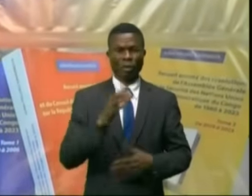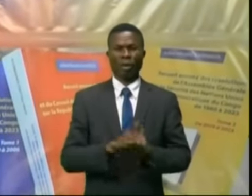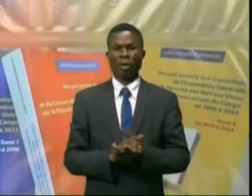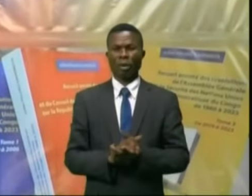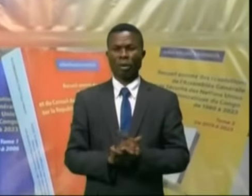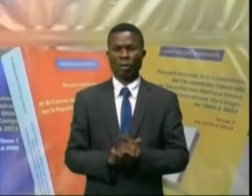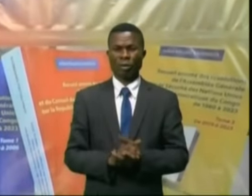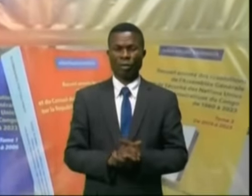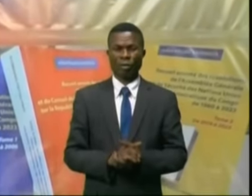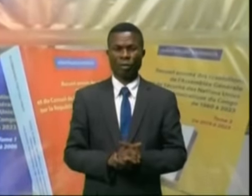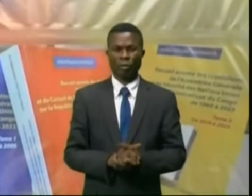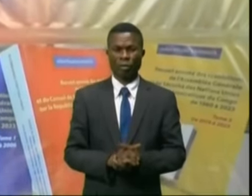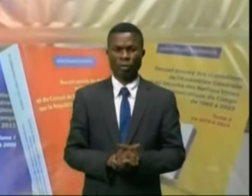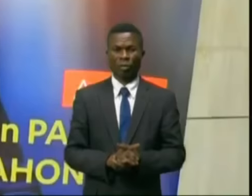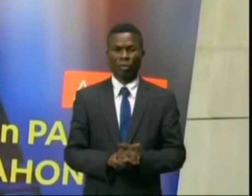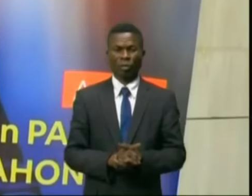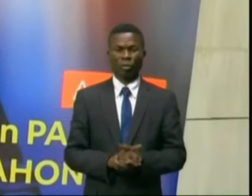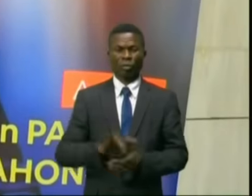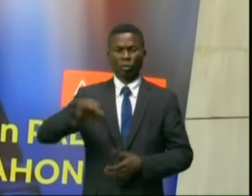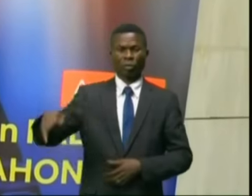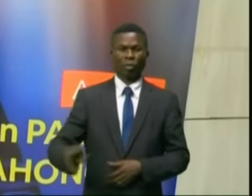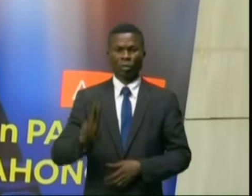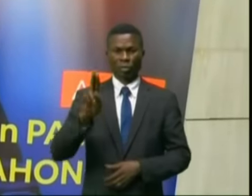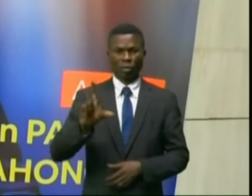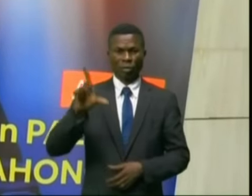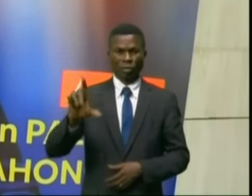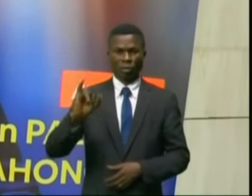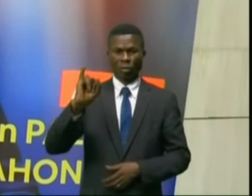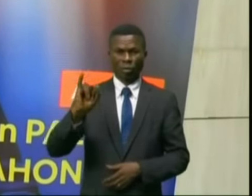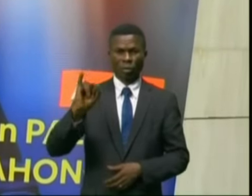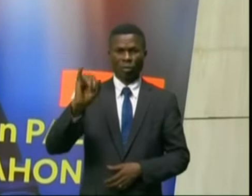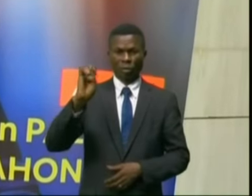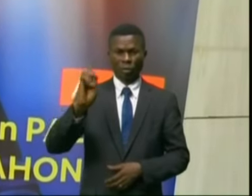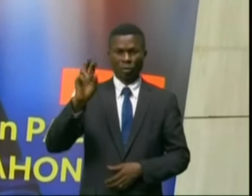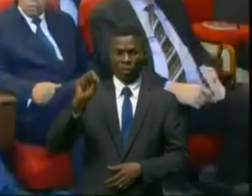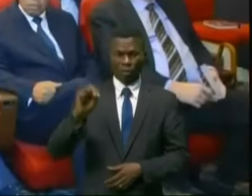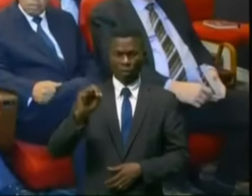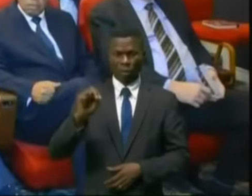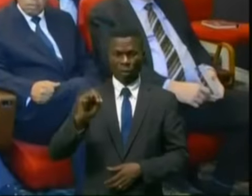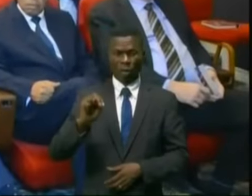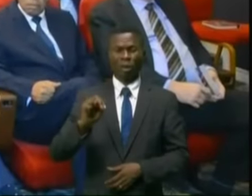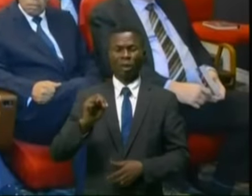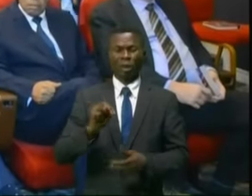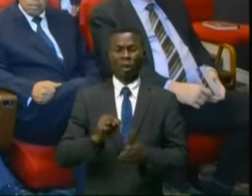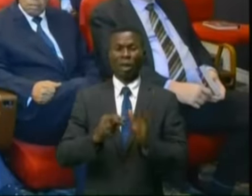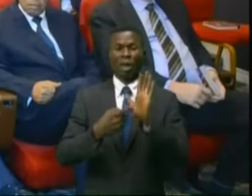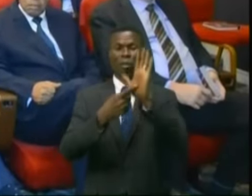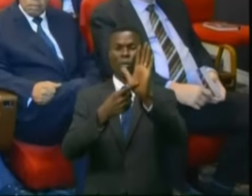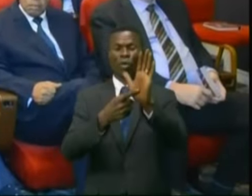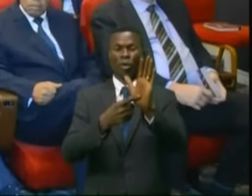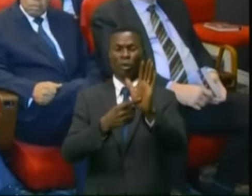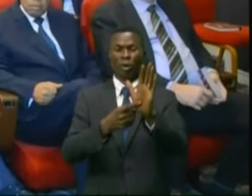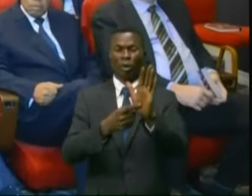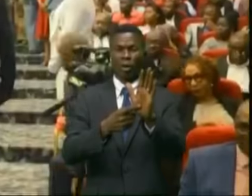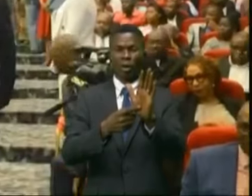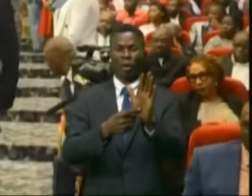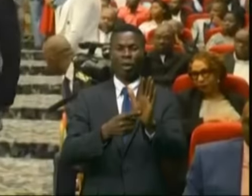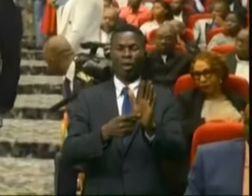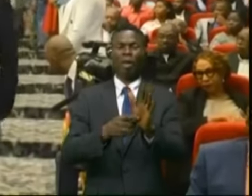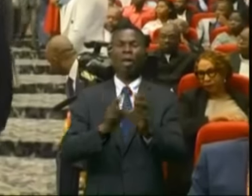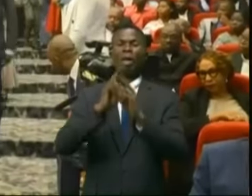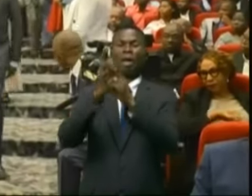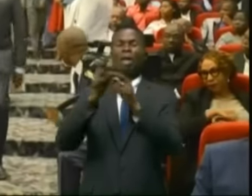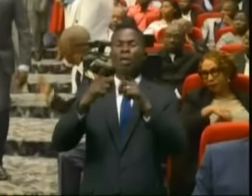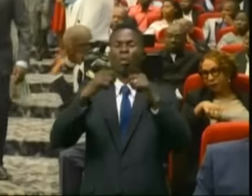Une grande photo de Julien Paloukou Kaunga trône à l'entrée de cette salle. L'image reflète l'immense apport